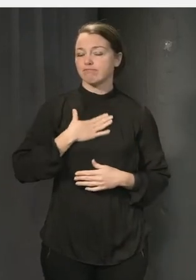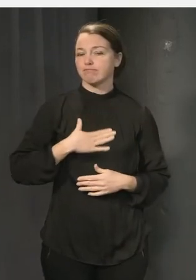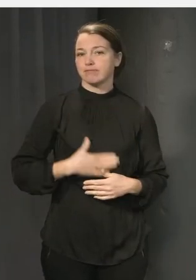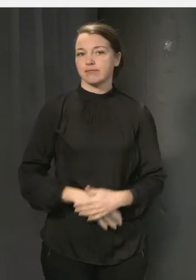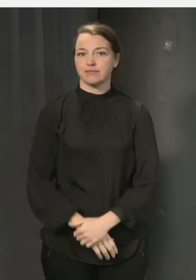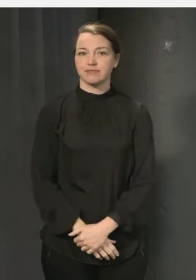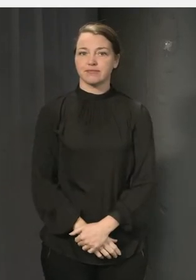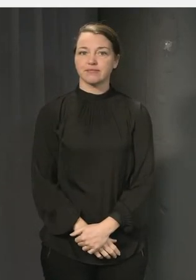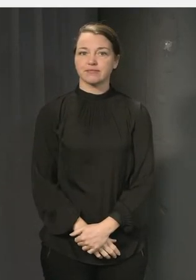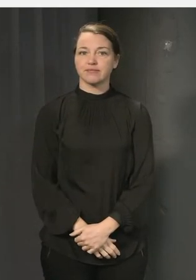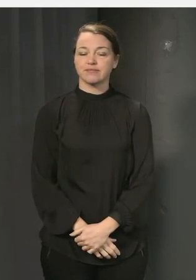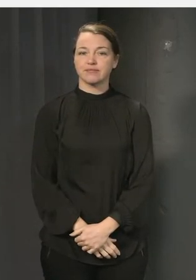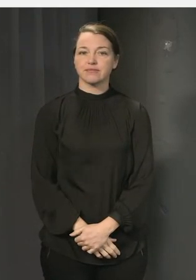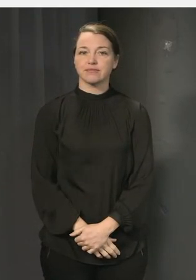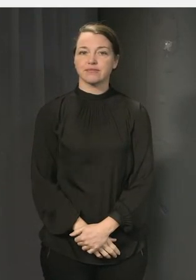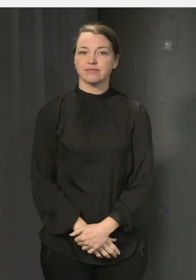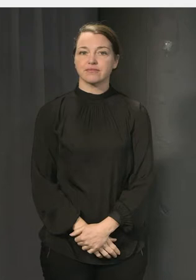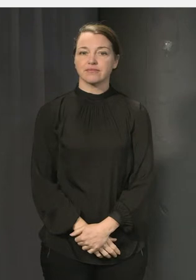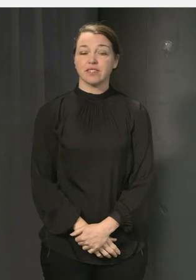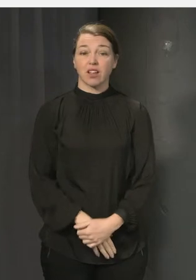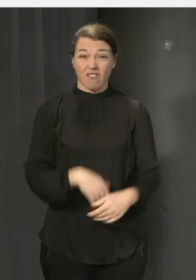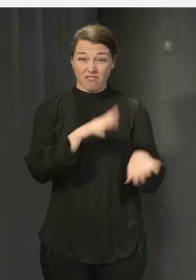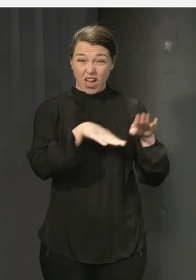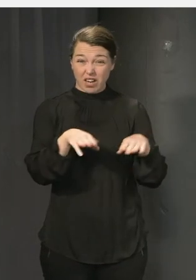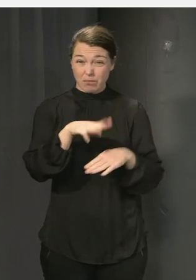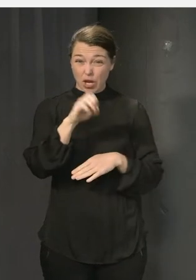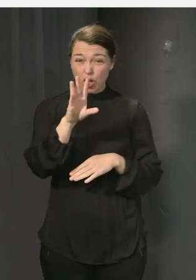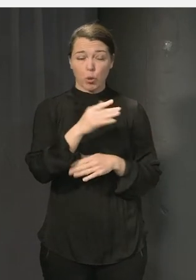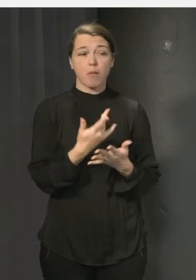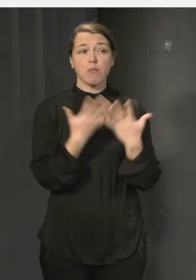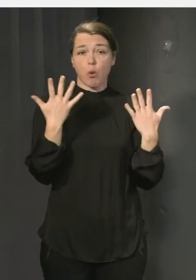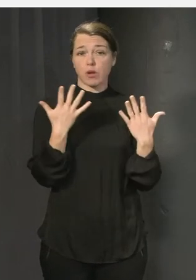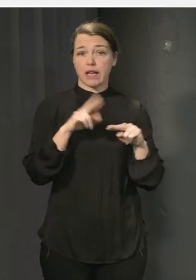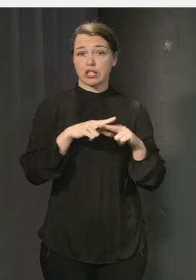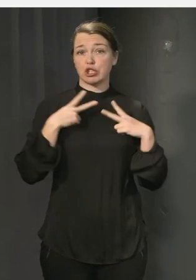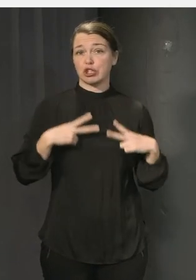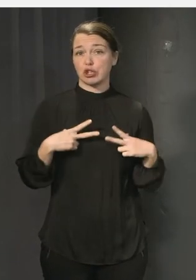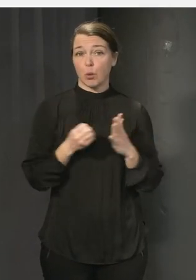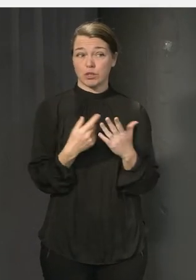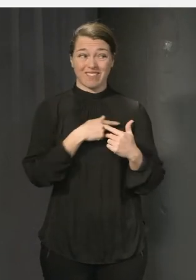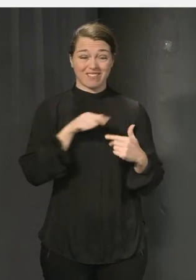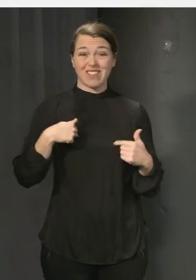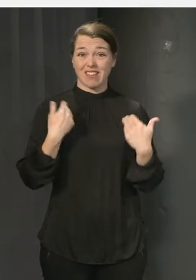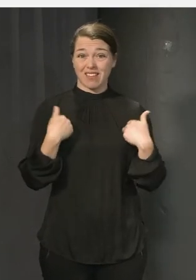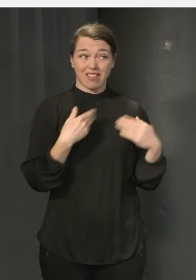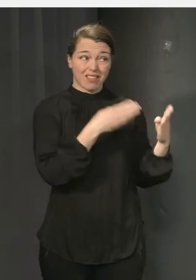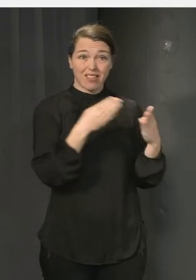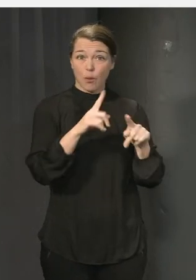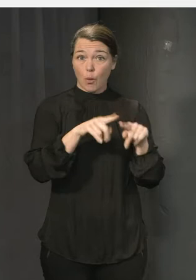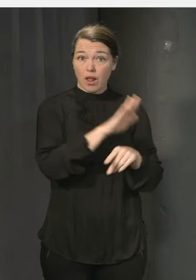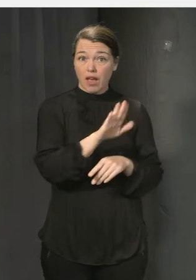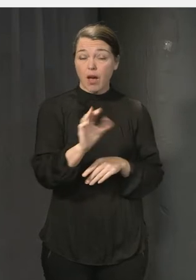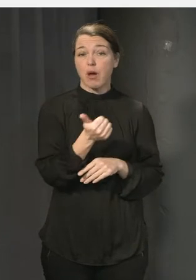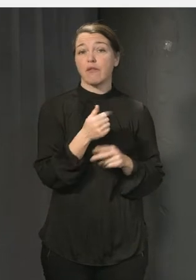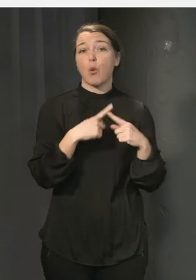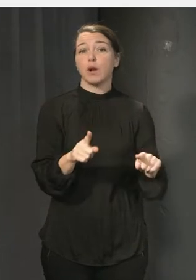Att det finns en variation gör att det blir tryggare för många. Eftersom vi är olika så behöver vi olika miljöer